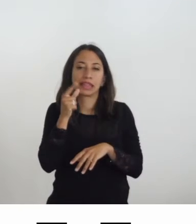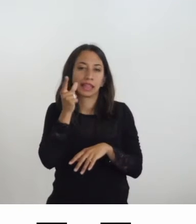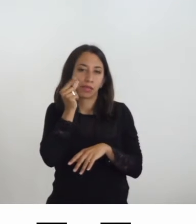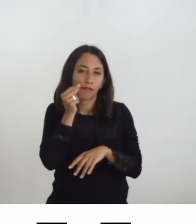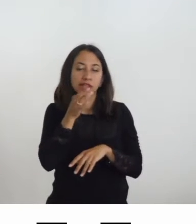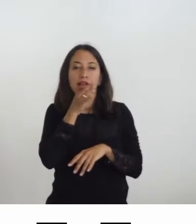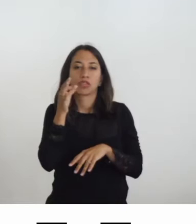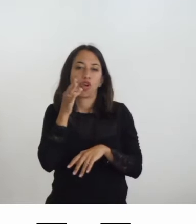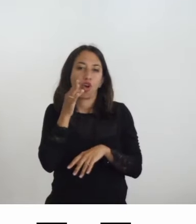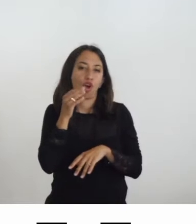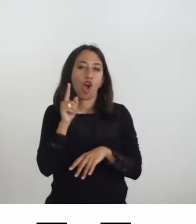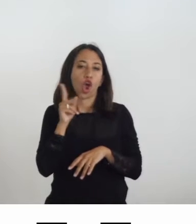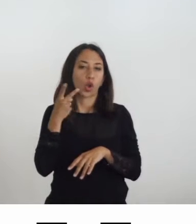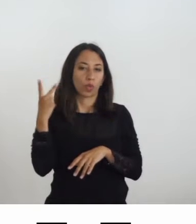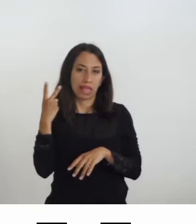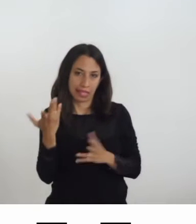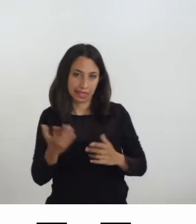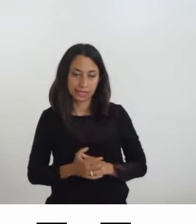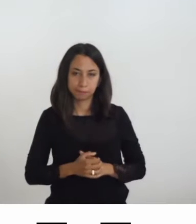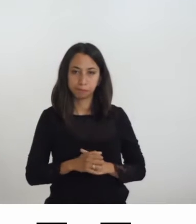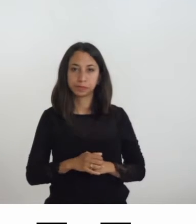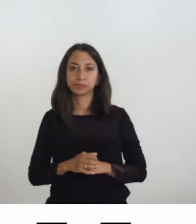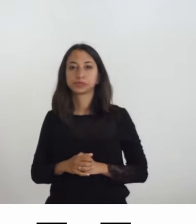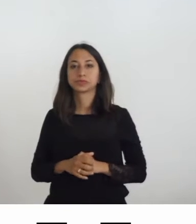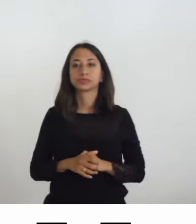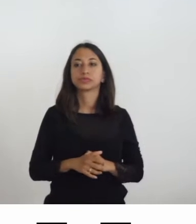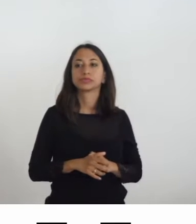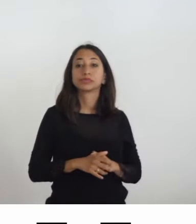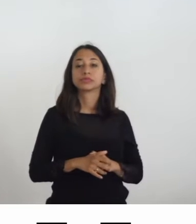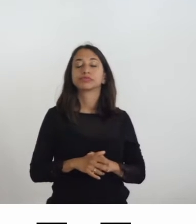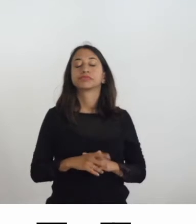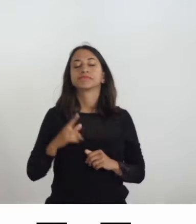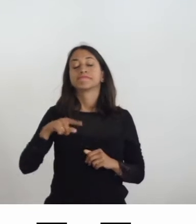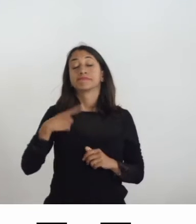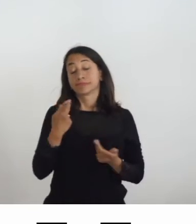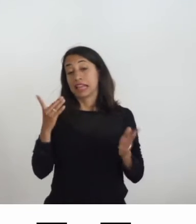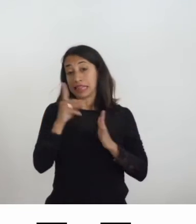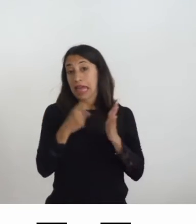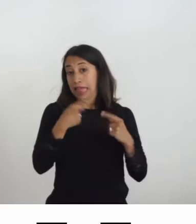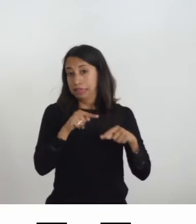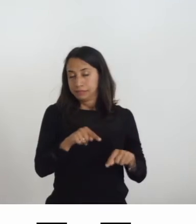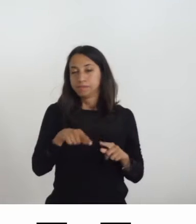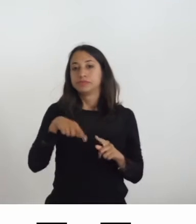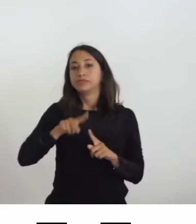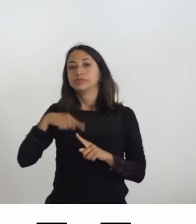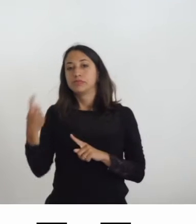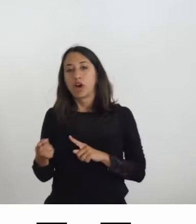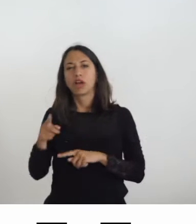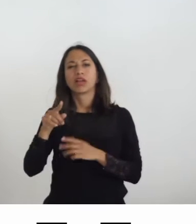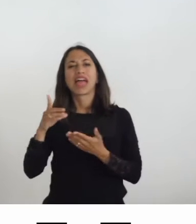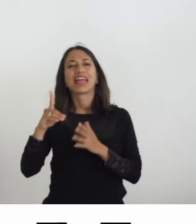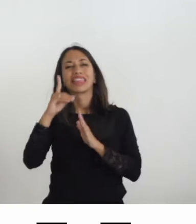vedenti. Il report successivo dati Istat 2021